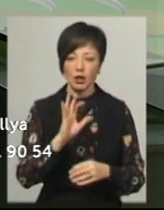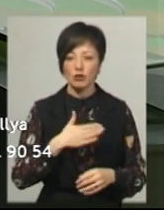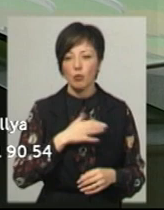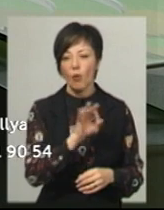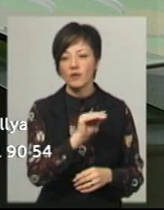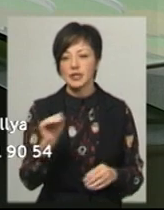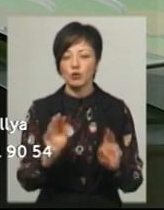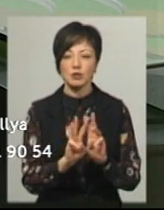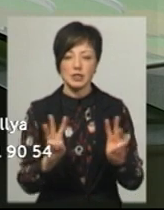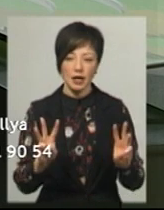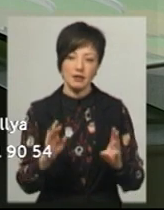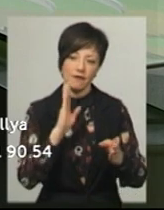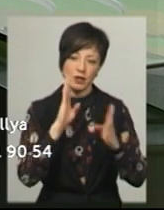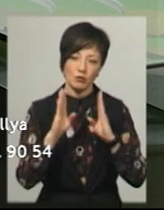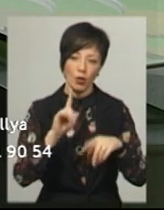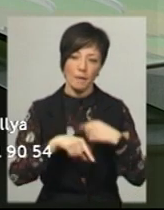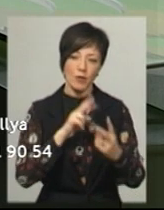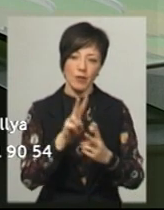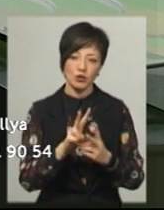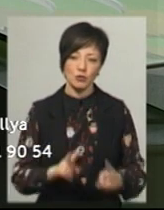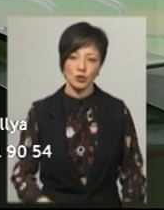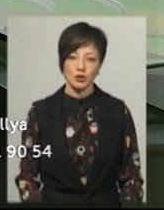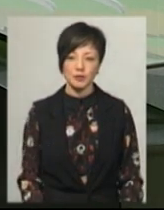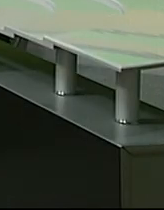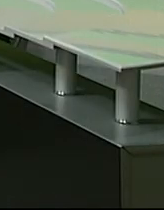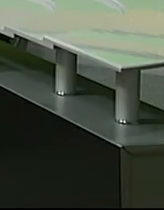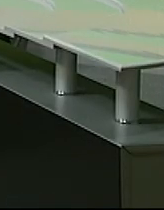нашому офіційному сайті та на сторінці у Фейсбук. Побачимось.